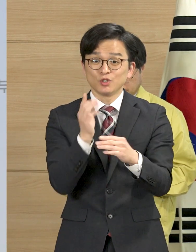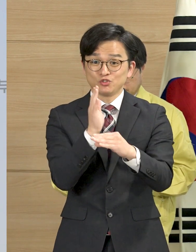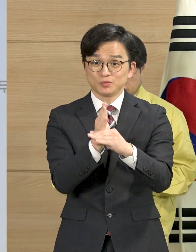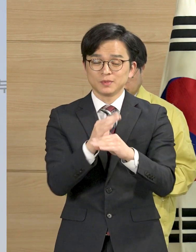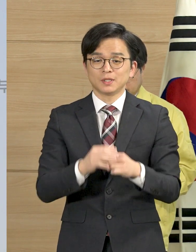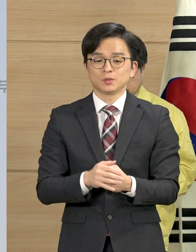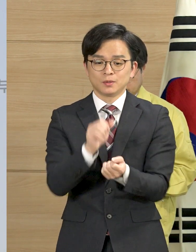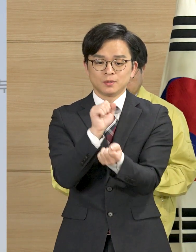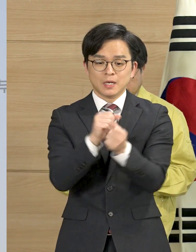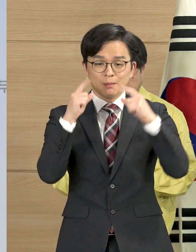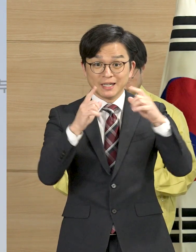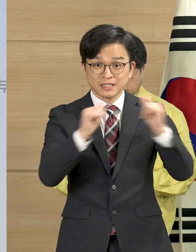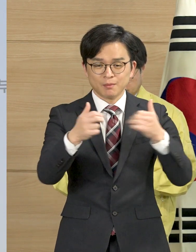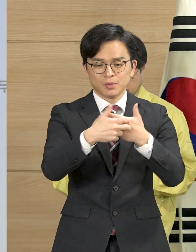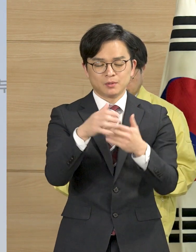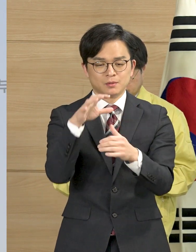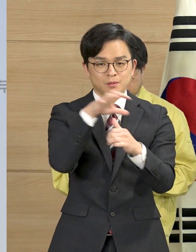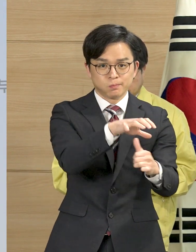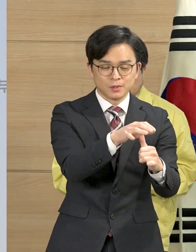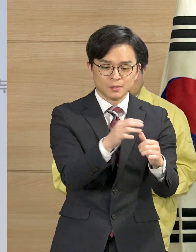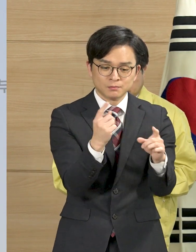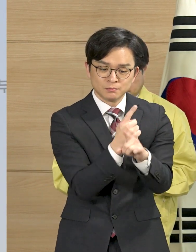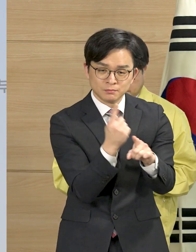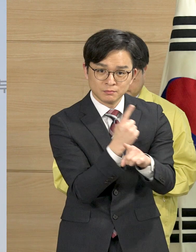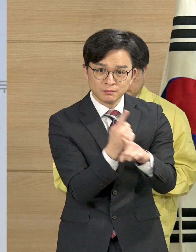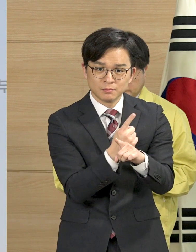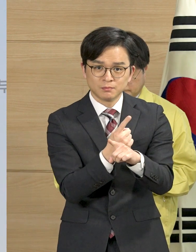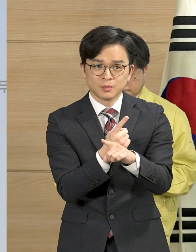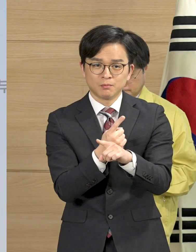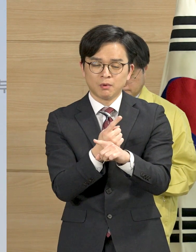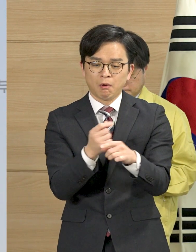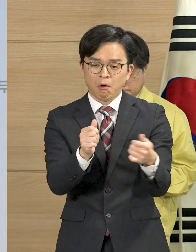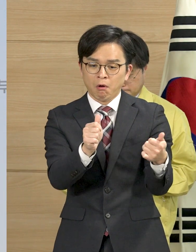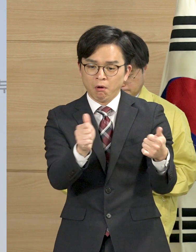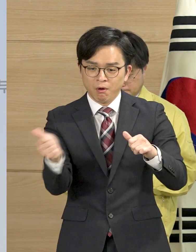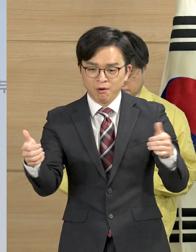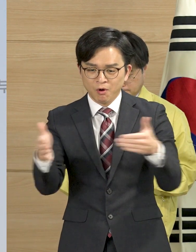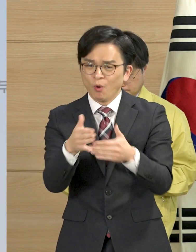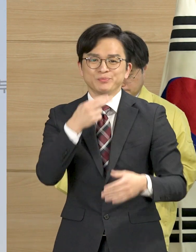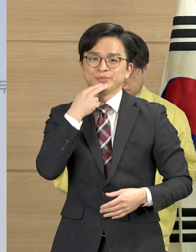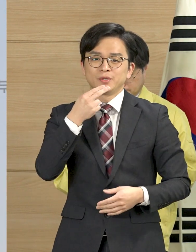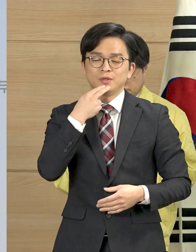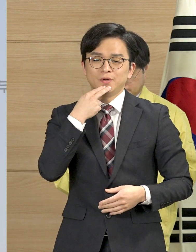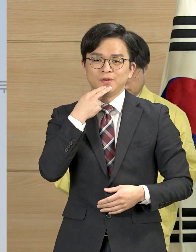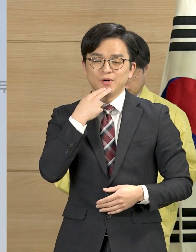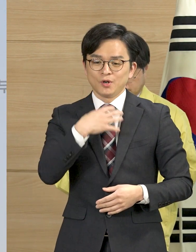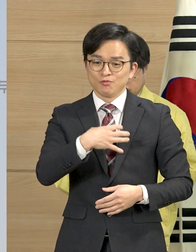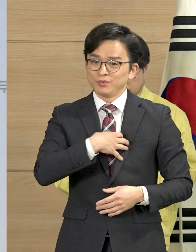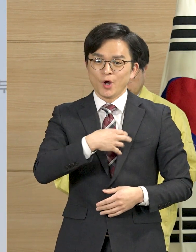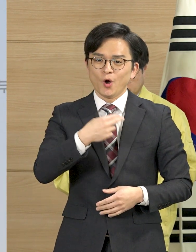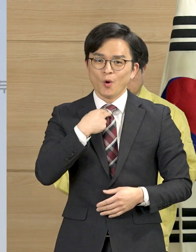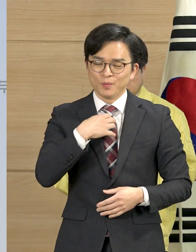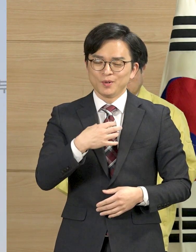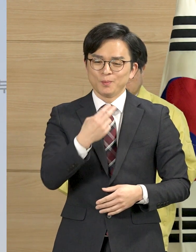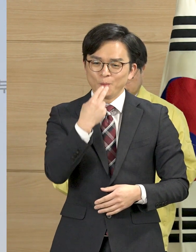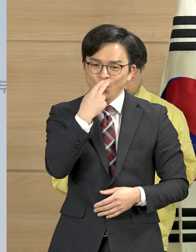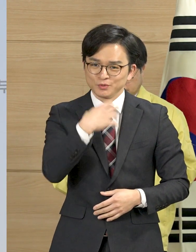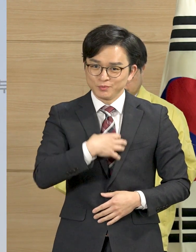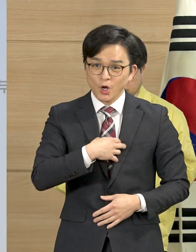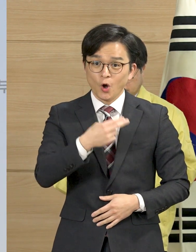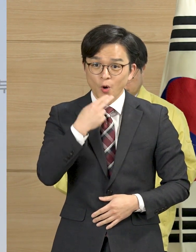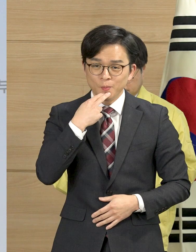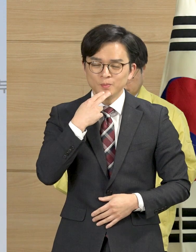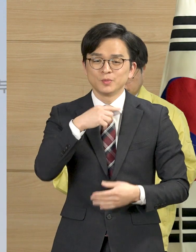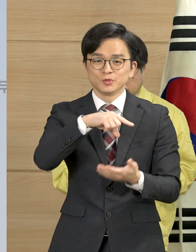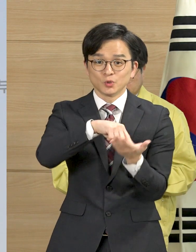환자들의 상태가 양호한 점도 다행입니다. 모든 환자가 생명이 위험할 정도의 악화를 보이지